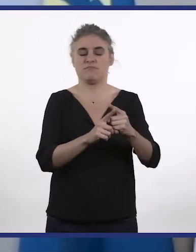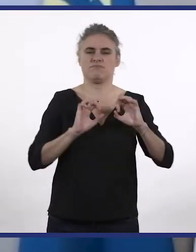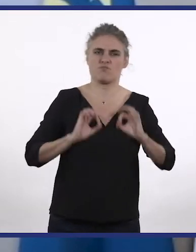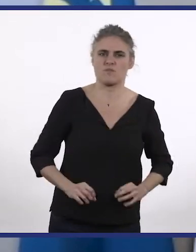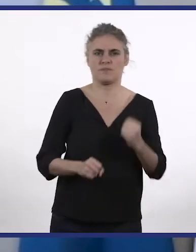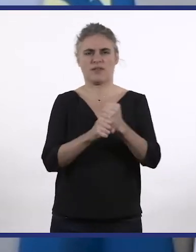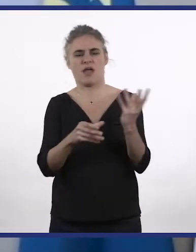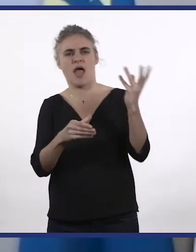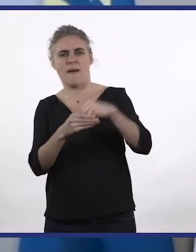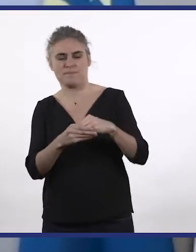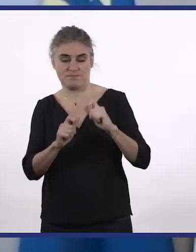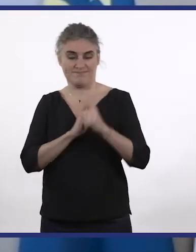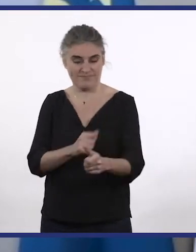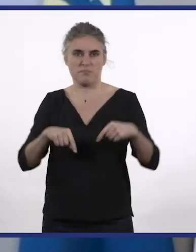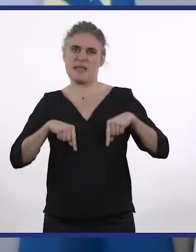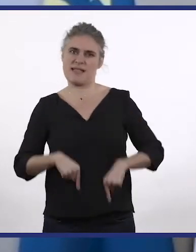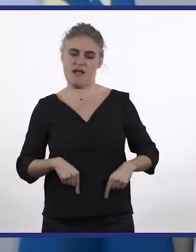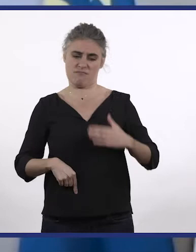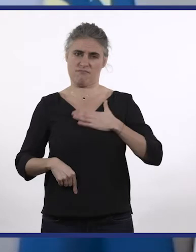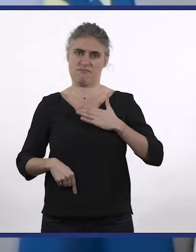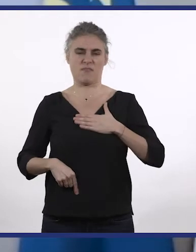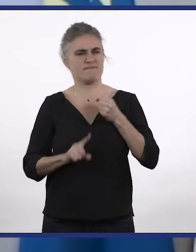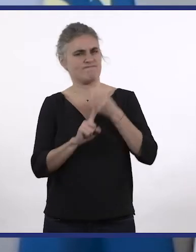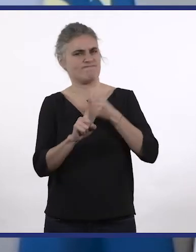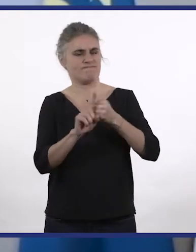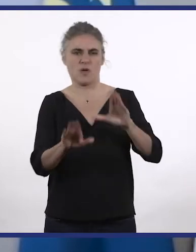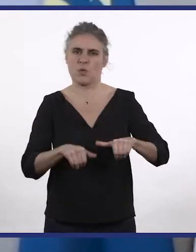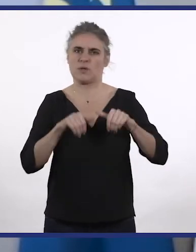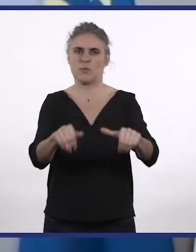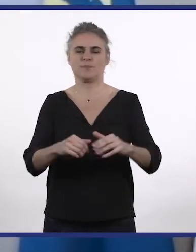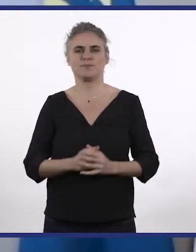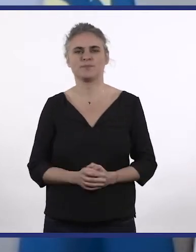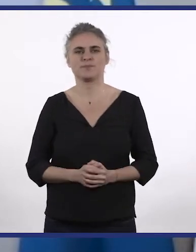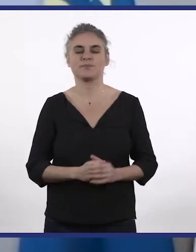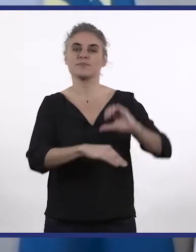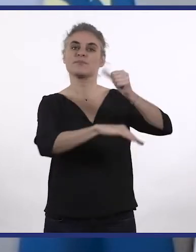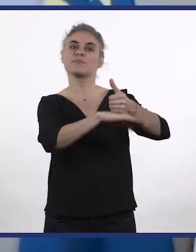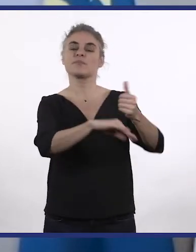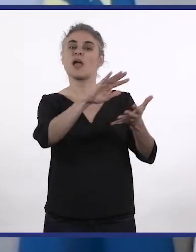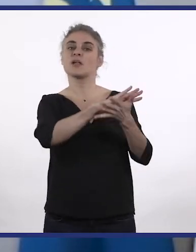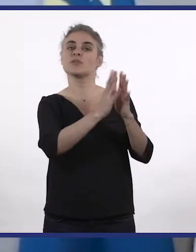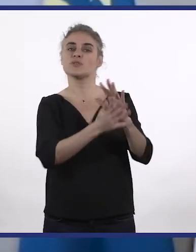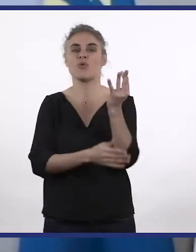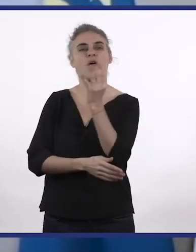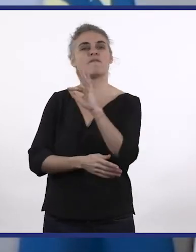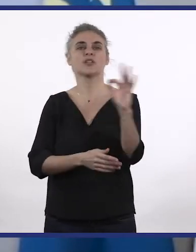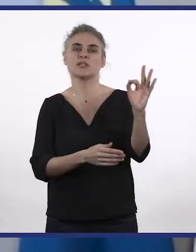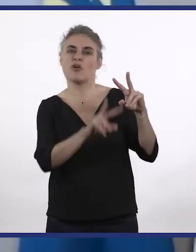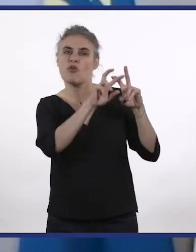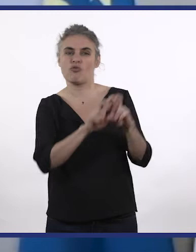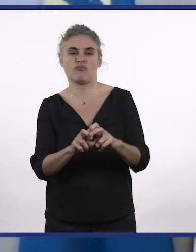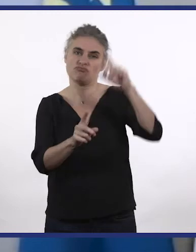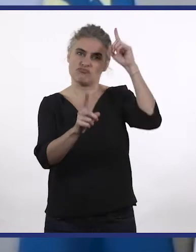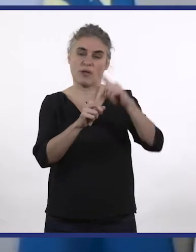professionnelle et je le poursuis aujourd'hui dans mes fonctions de ministre. Je tiens à saluer le travail remarquable de l'Association